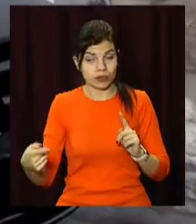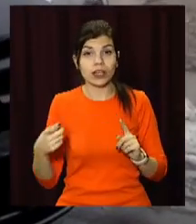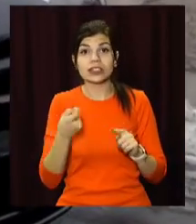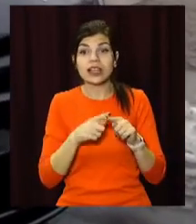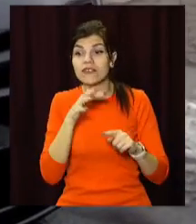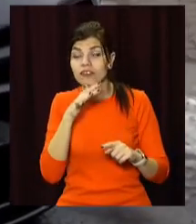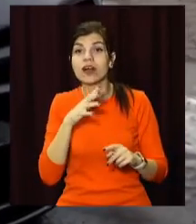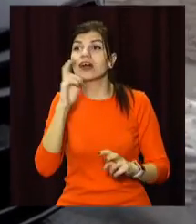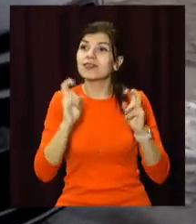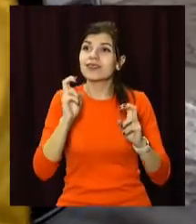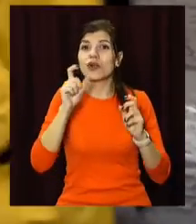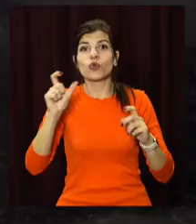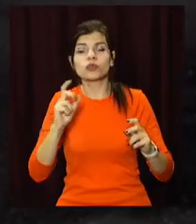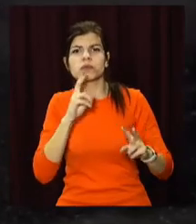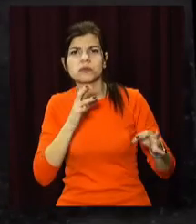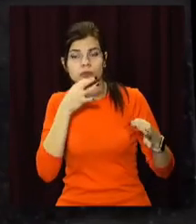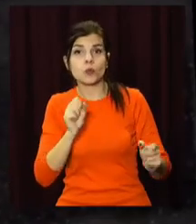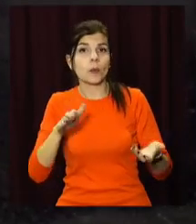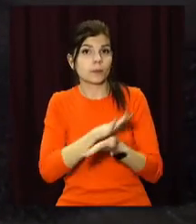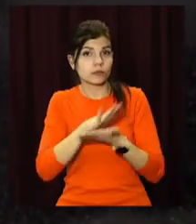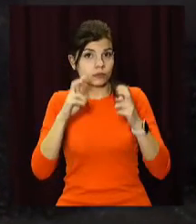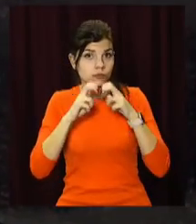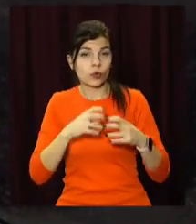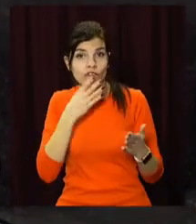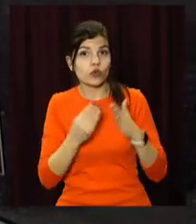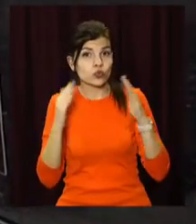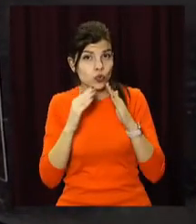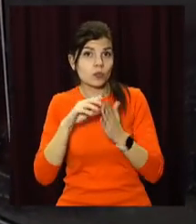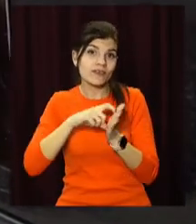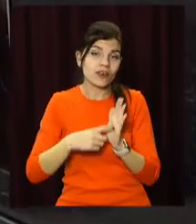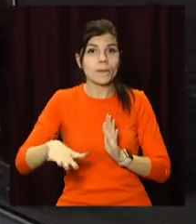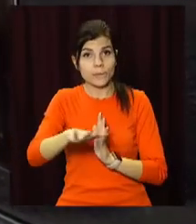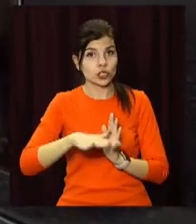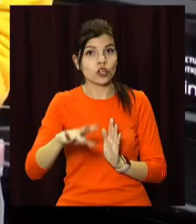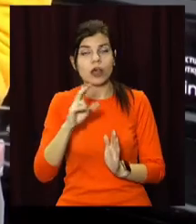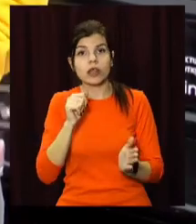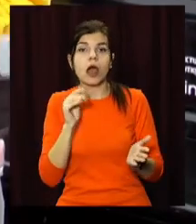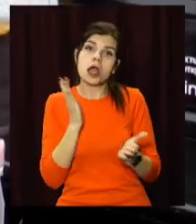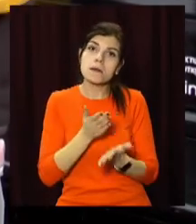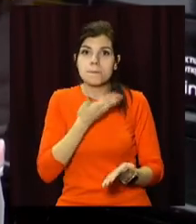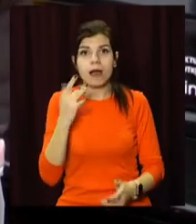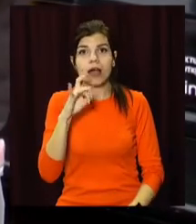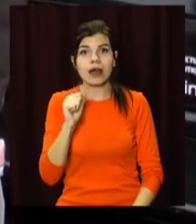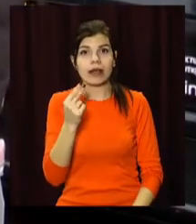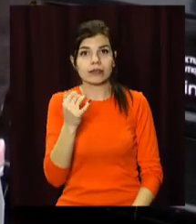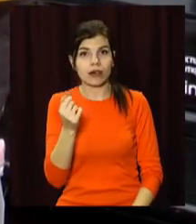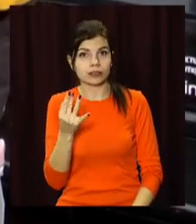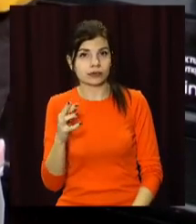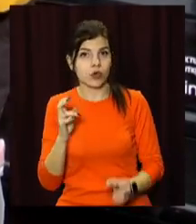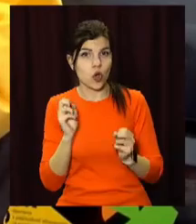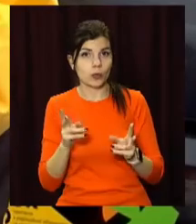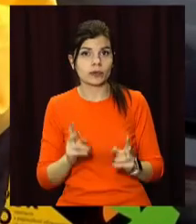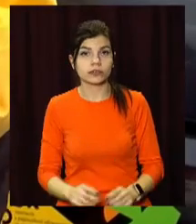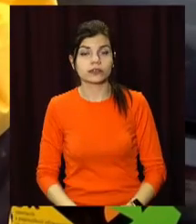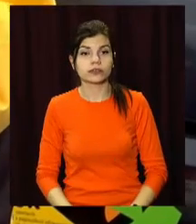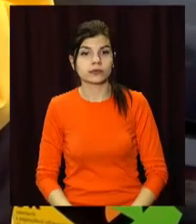мешканці підприємства можуть безкоштовно обстежити свої будівлі та приміщення на наявність радіації. Наталя Іванова, Сергій